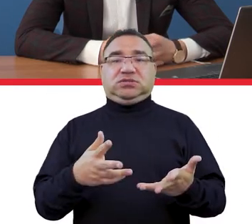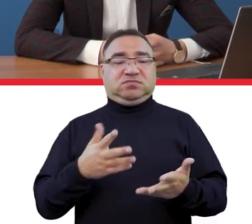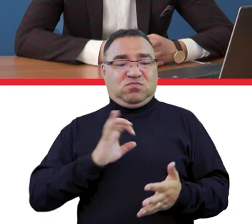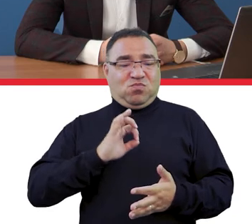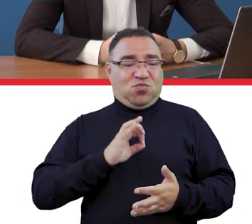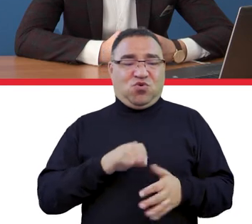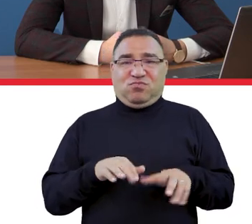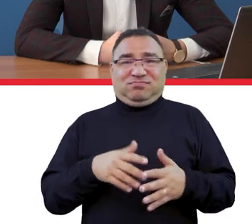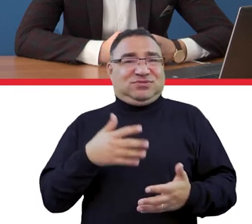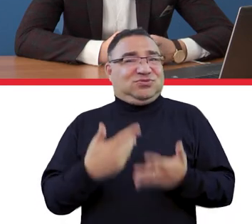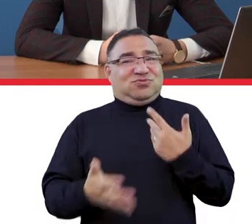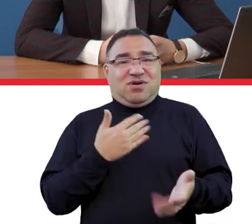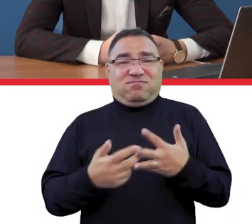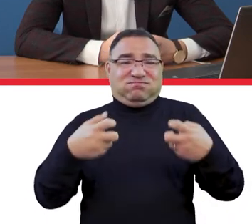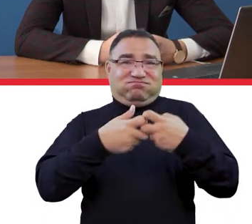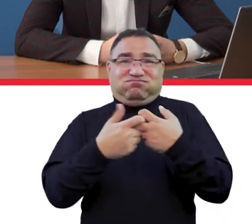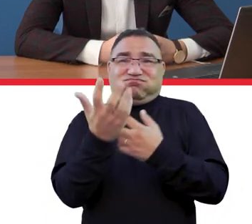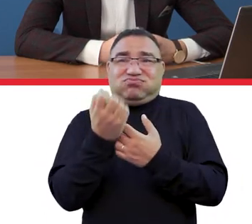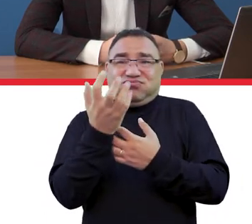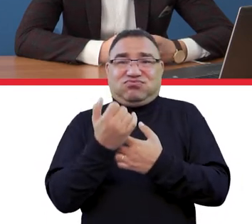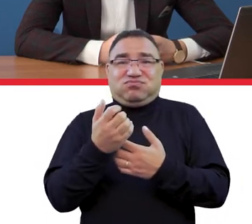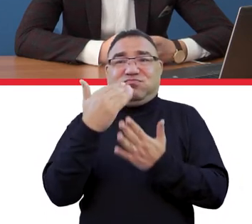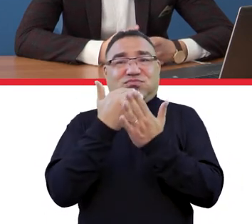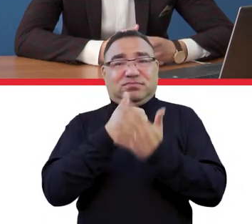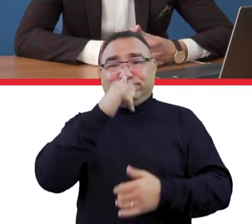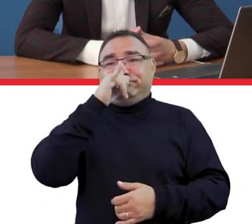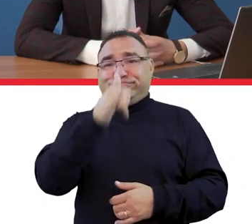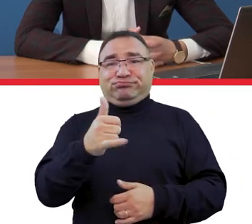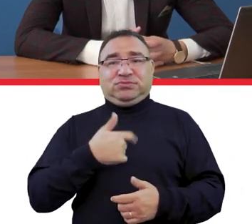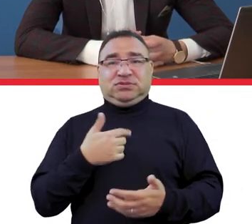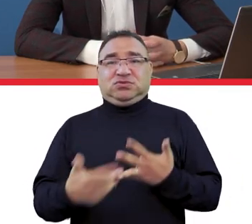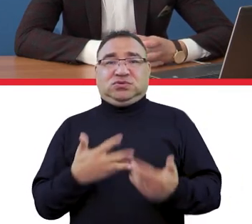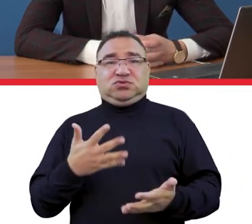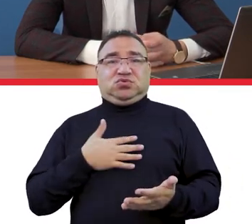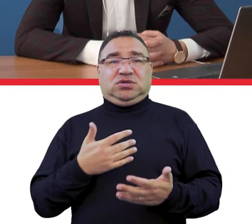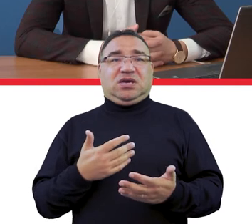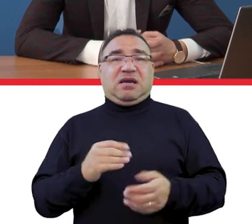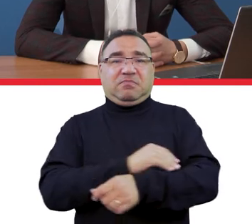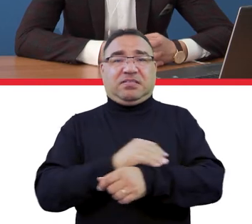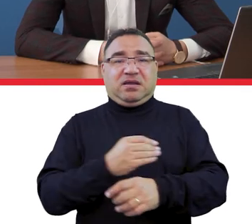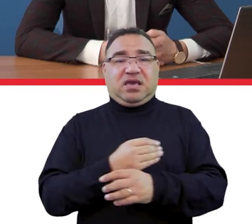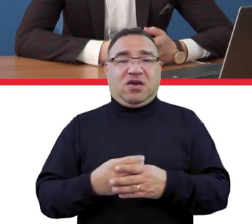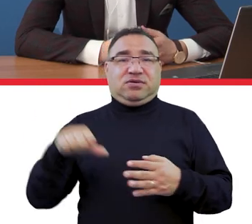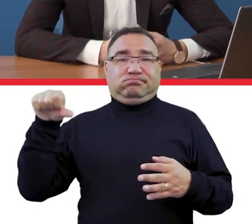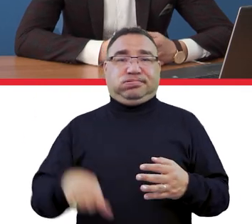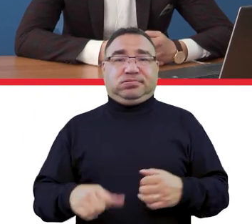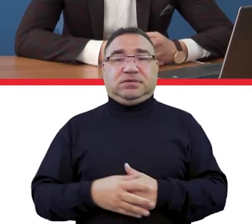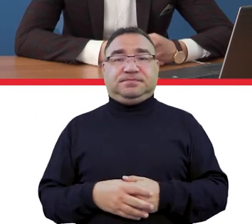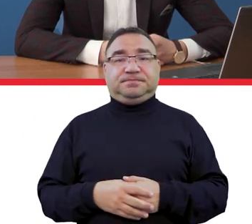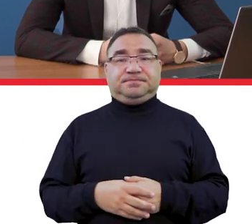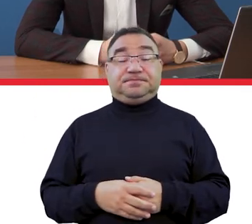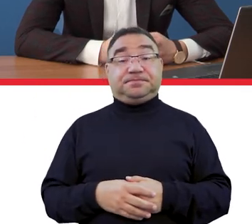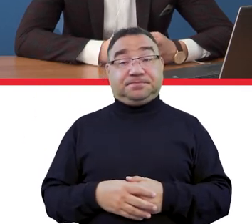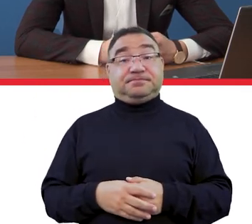zbyt słaby, by móc łączyć się zdalnie i korzystać z programów dostępnych na uczelni. Jestem przez to do tyłu z materiałem. To jest bardzo